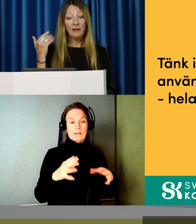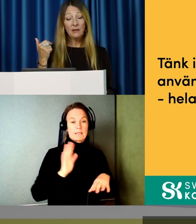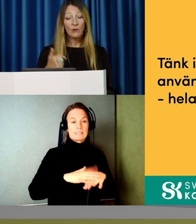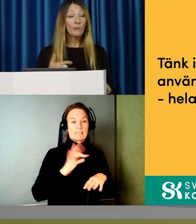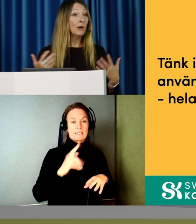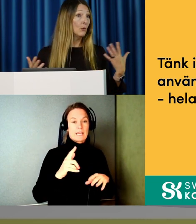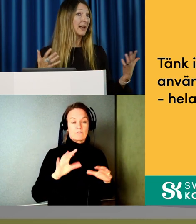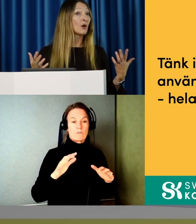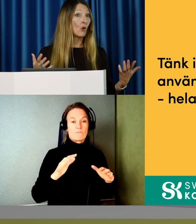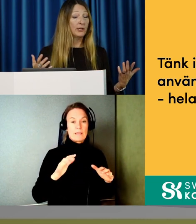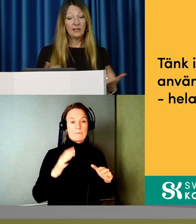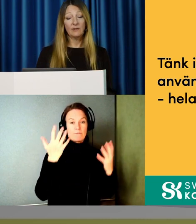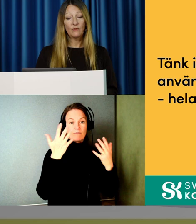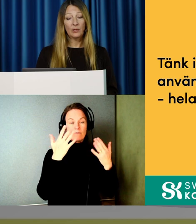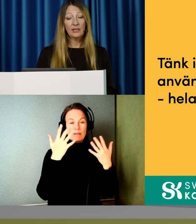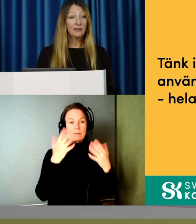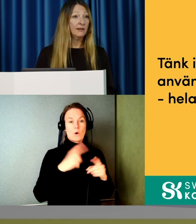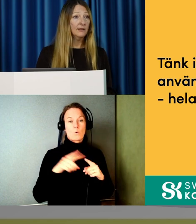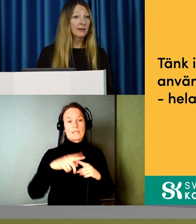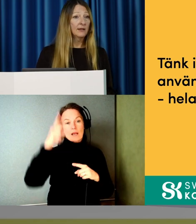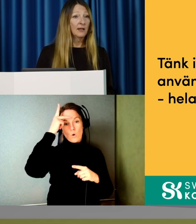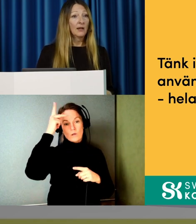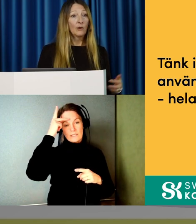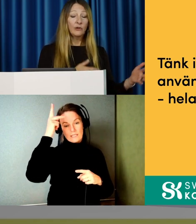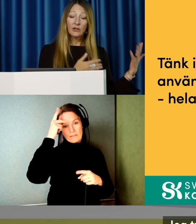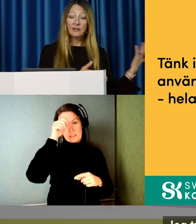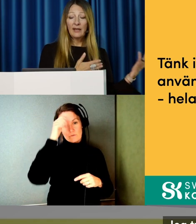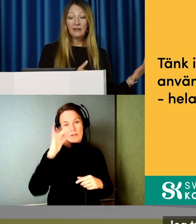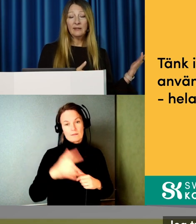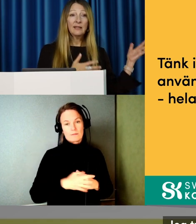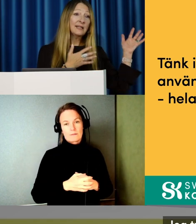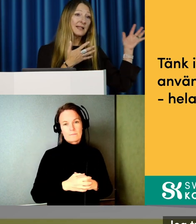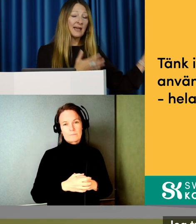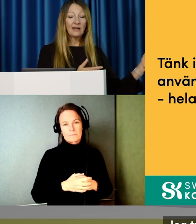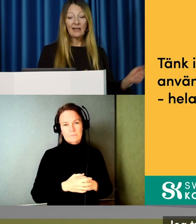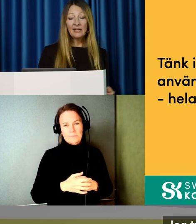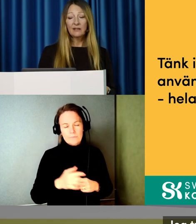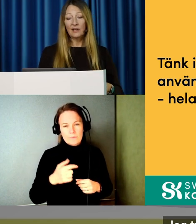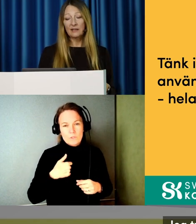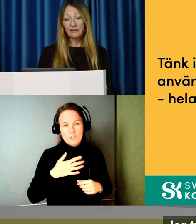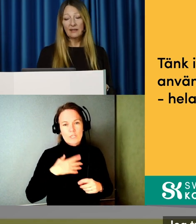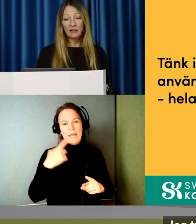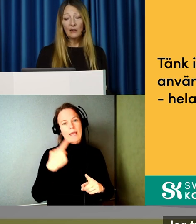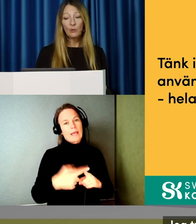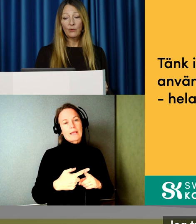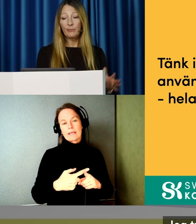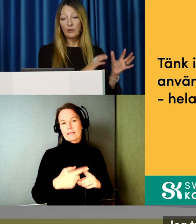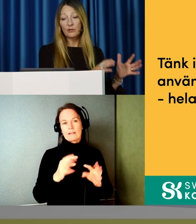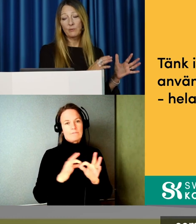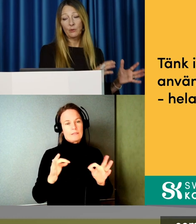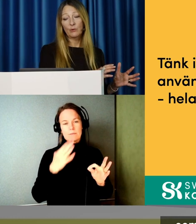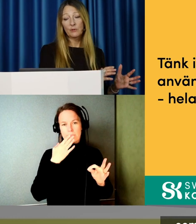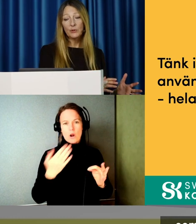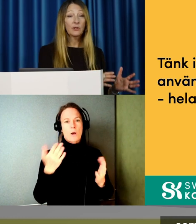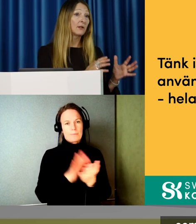flimmer. Och med olika kognitiva svårigheter. Och jag tycker att den här, den är i sin enkelhet väldigt klok och